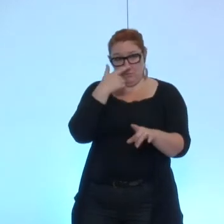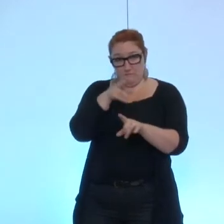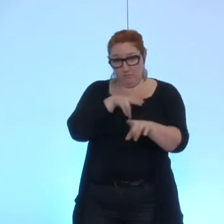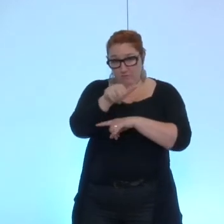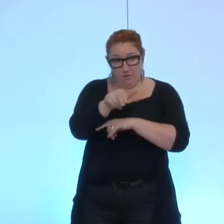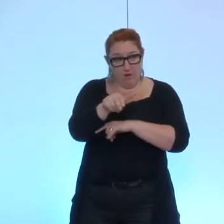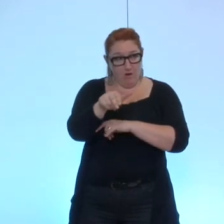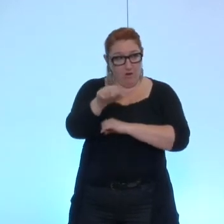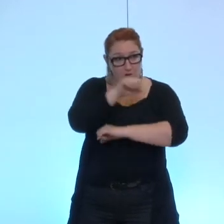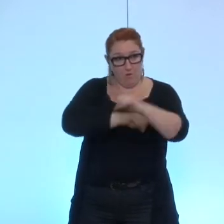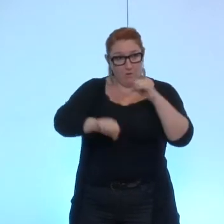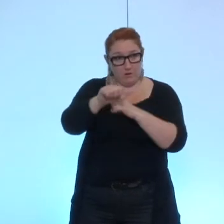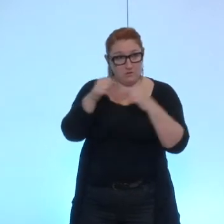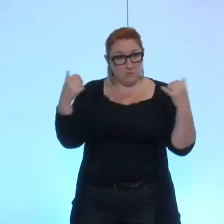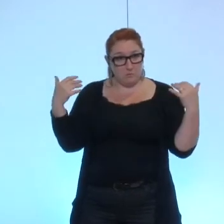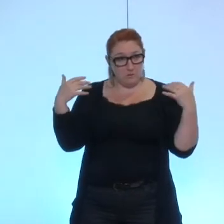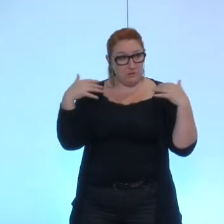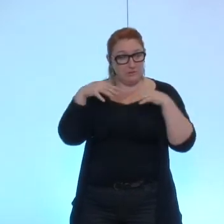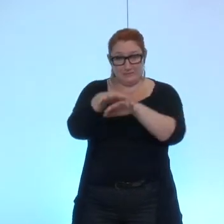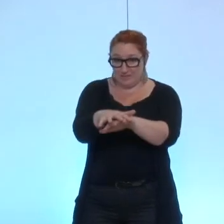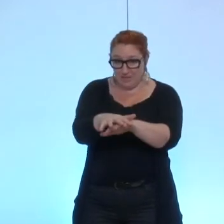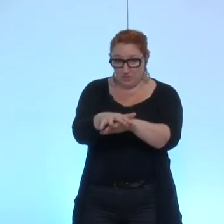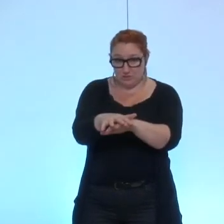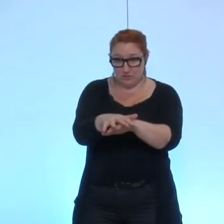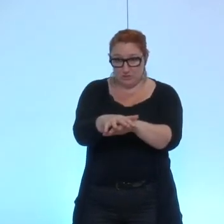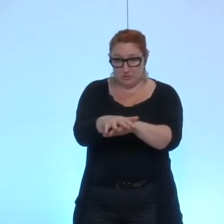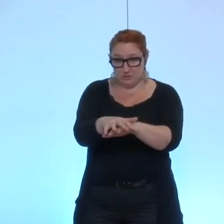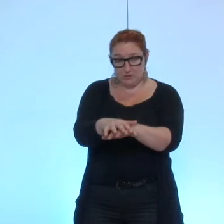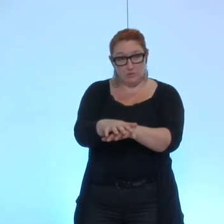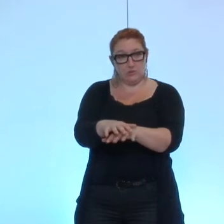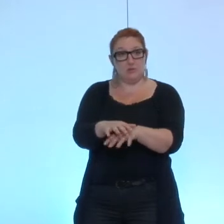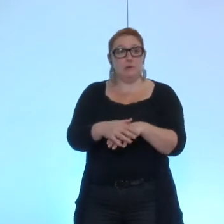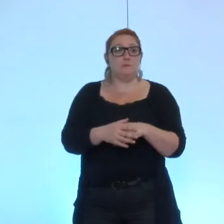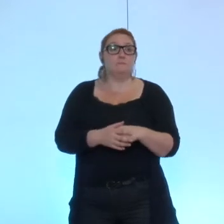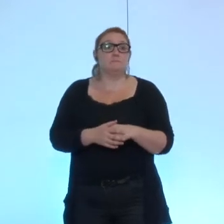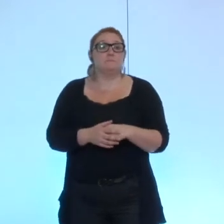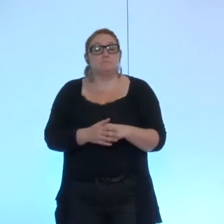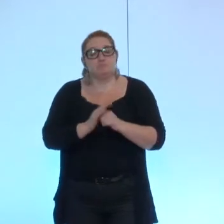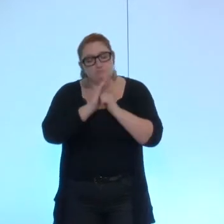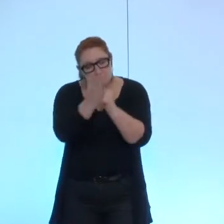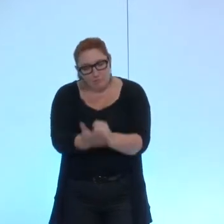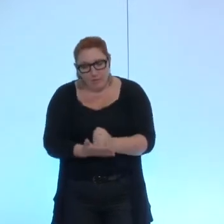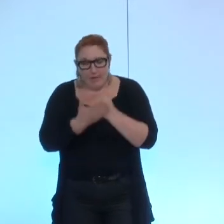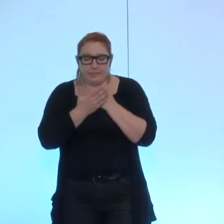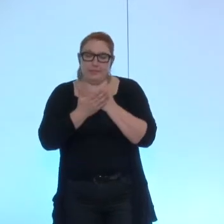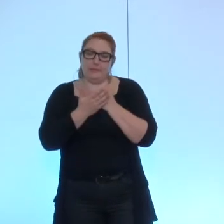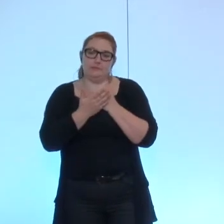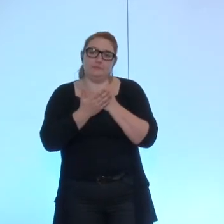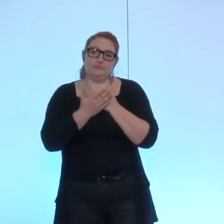ces synergies nous aident en ayant un effet d'échelle à